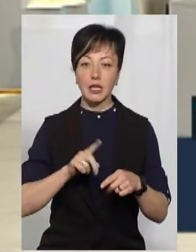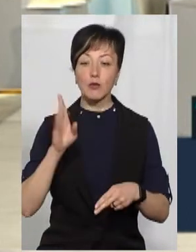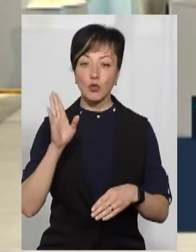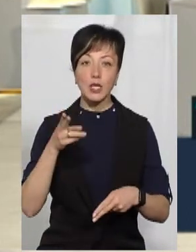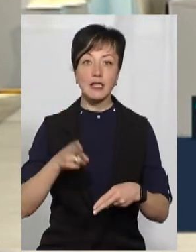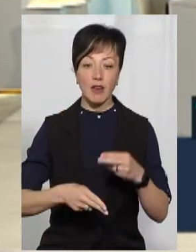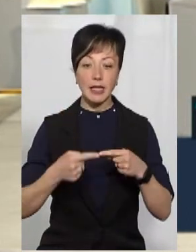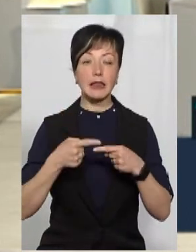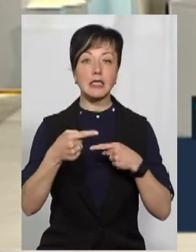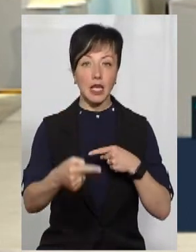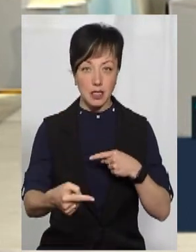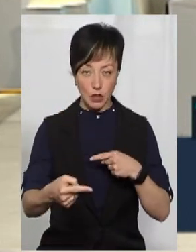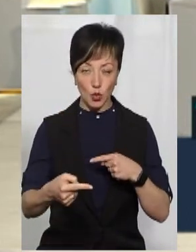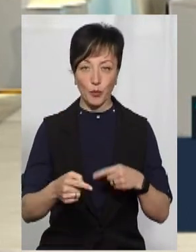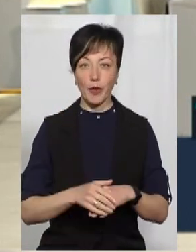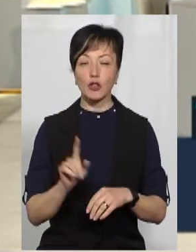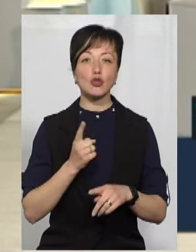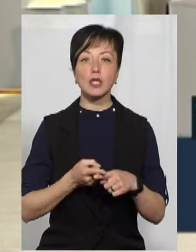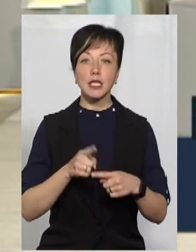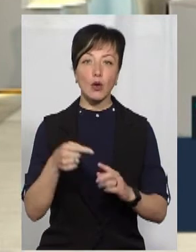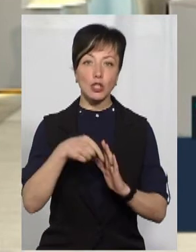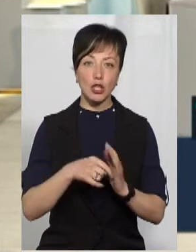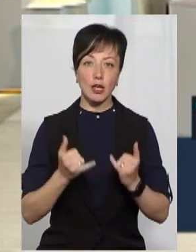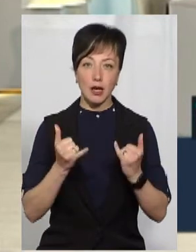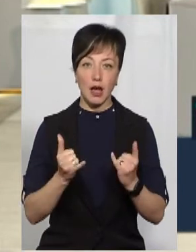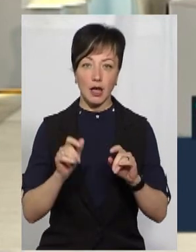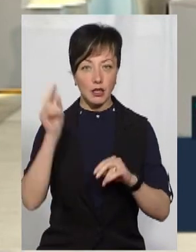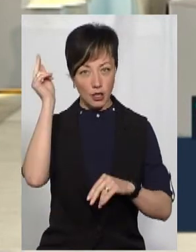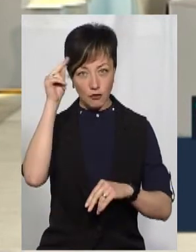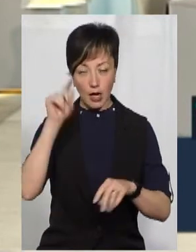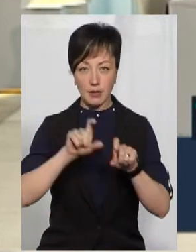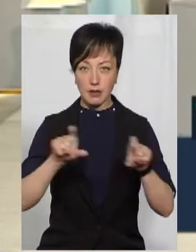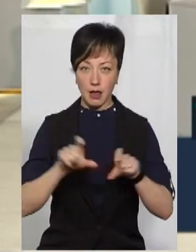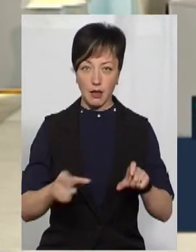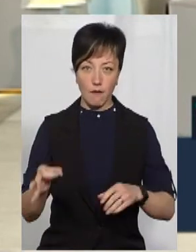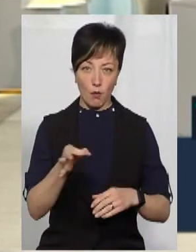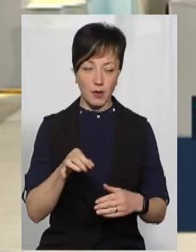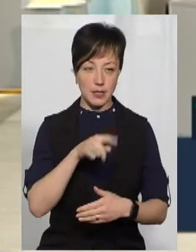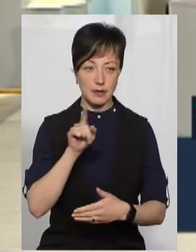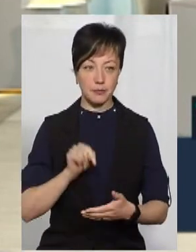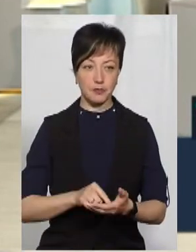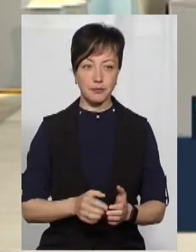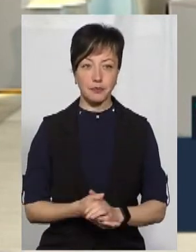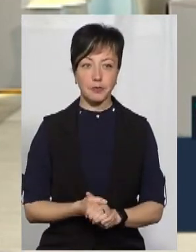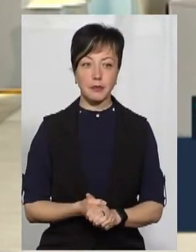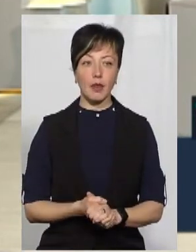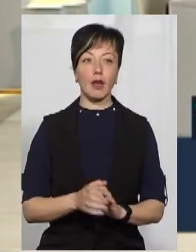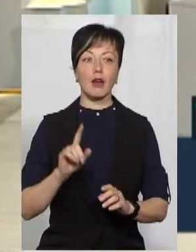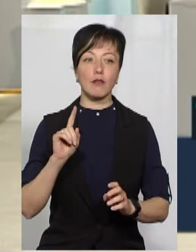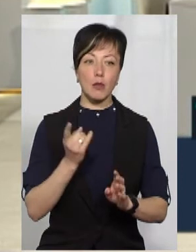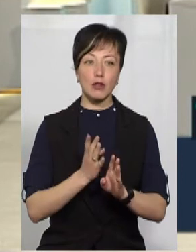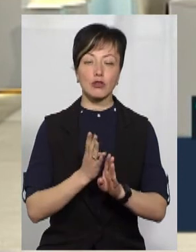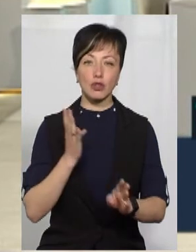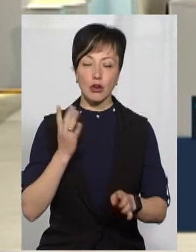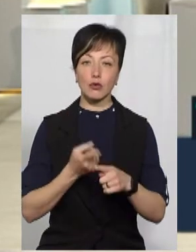дистанційно, як було зазначено. Що це означає для навчальних закладів області? Ну, перш за все, це означає,